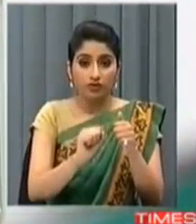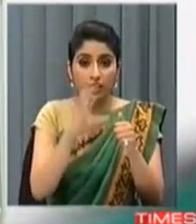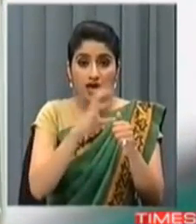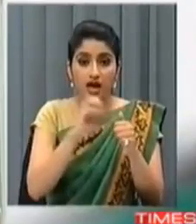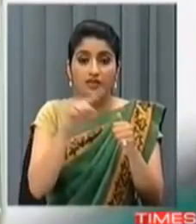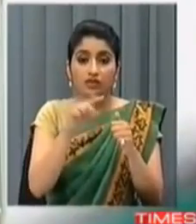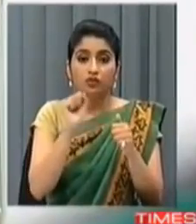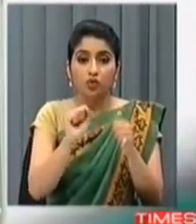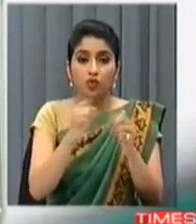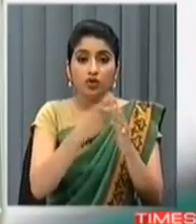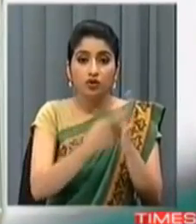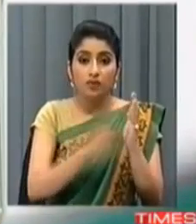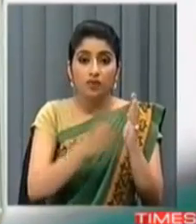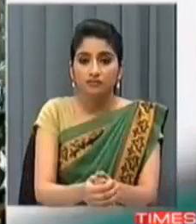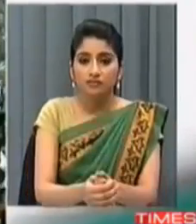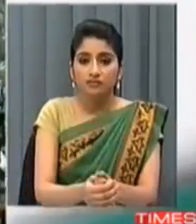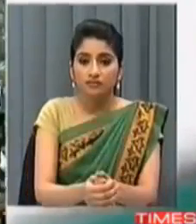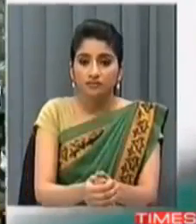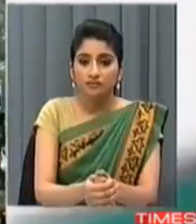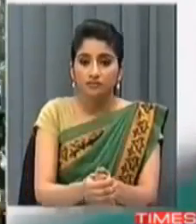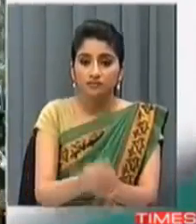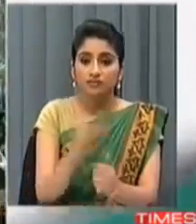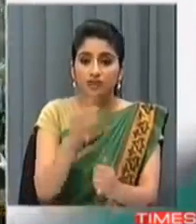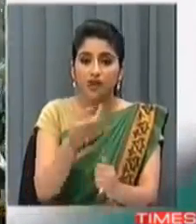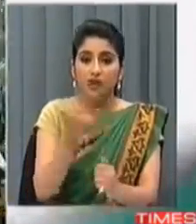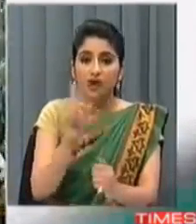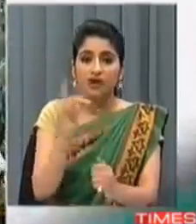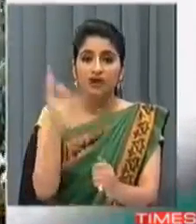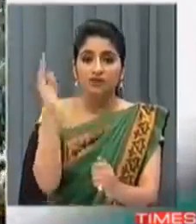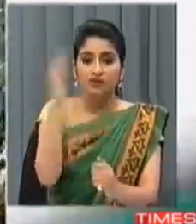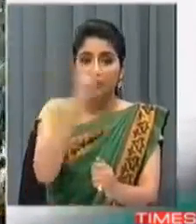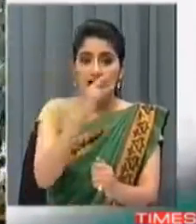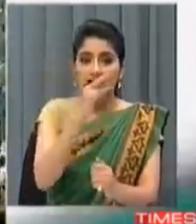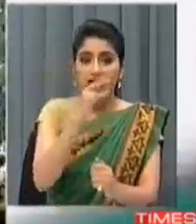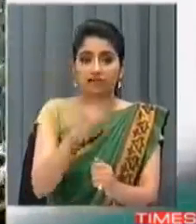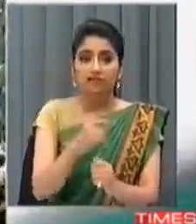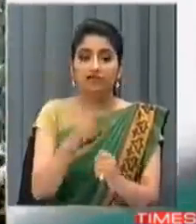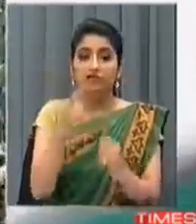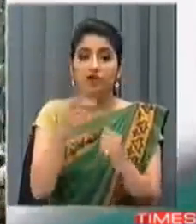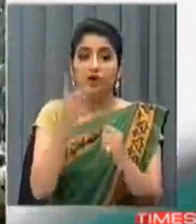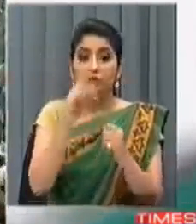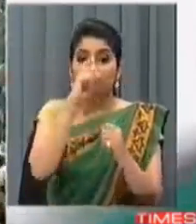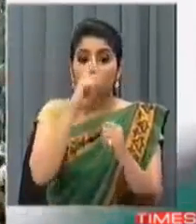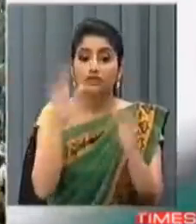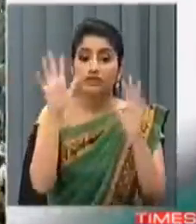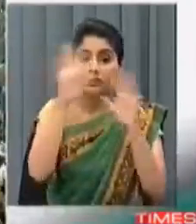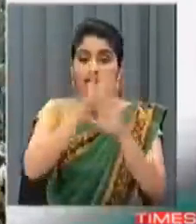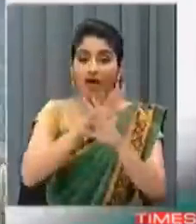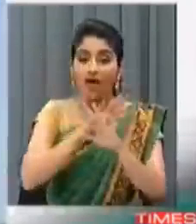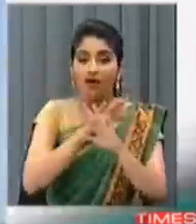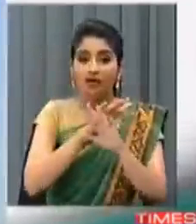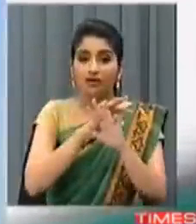इस रेजमिन का नियंतरनक खट्च दिसेल के विए